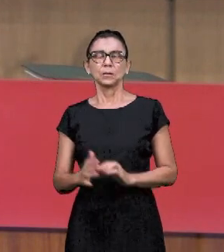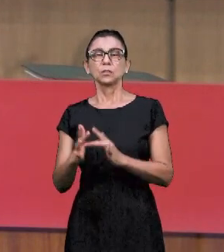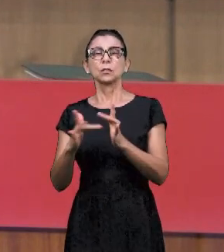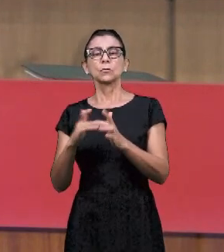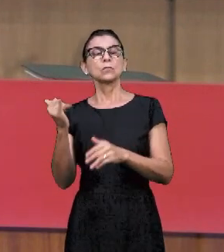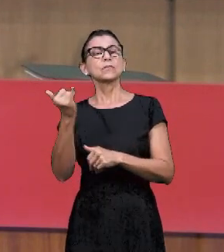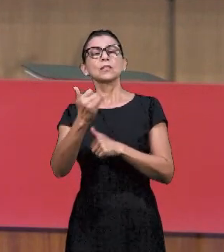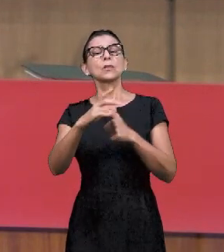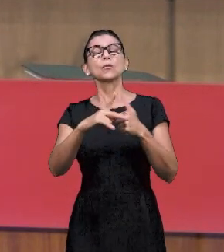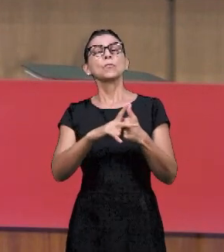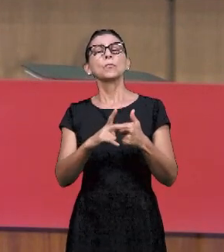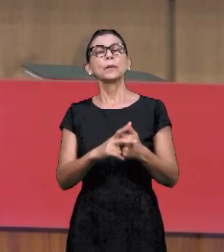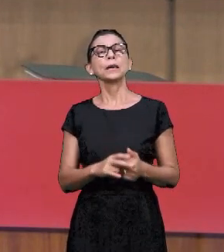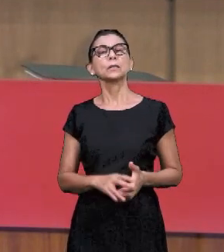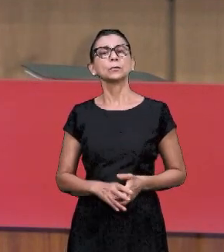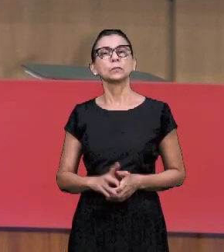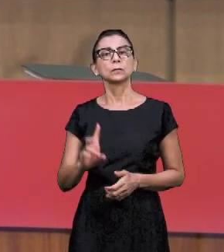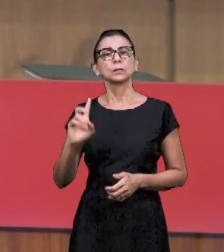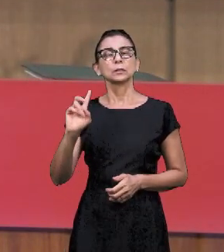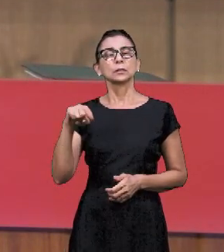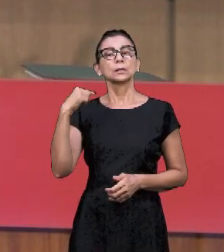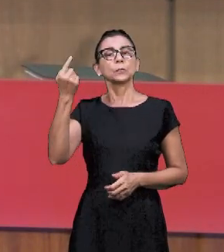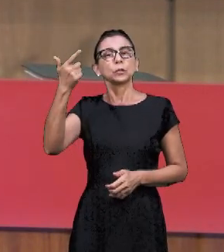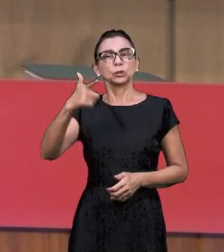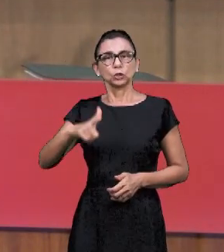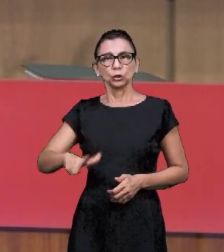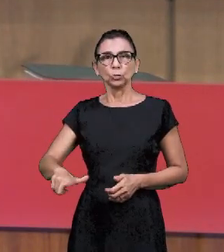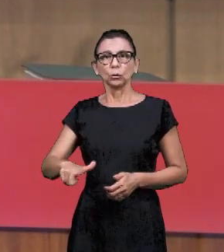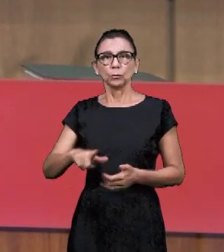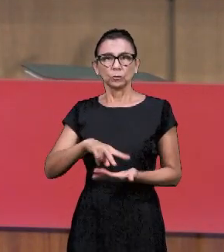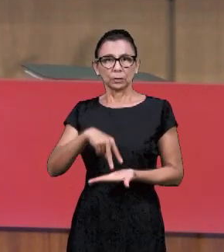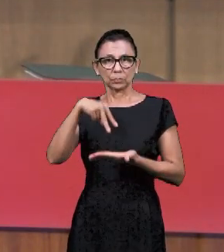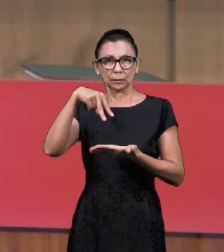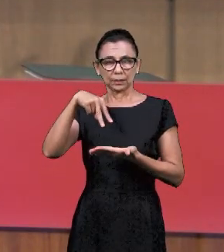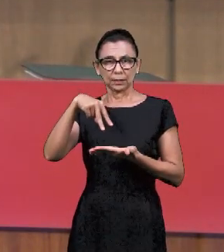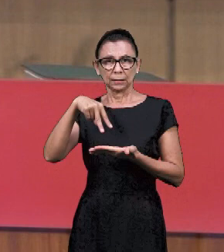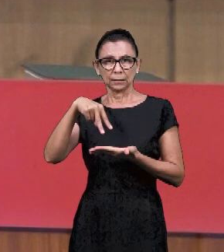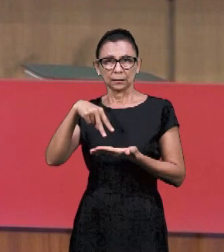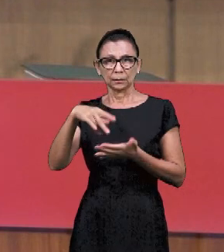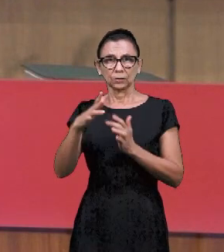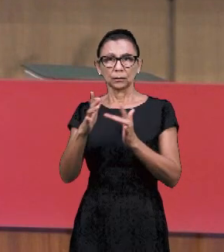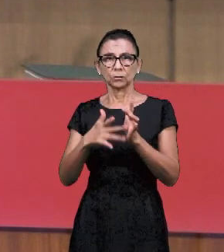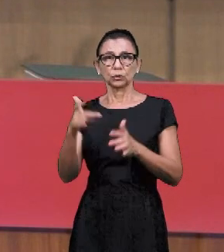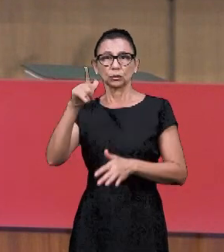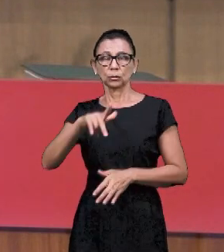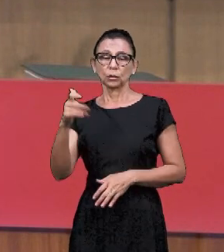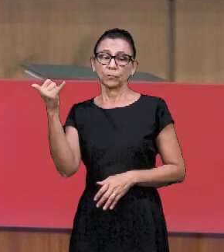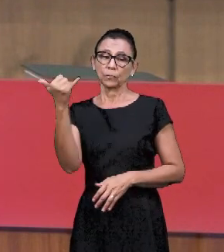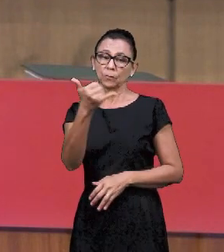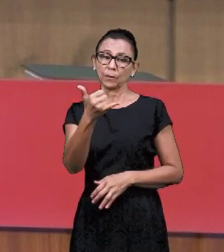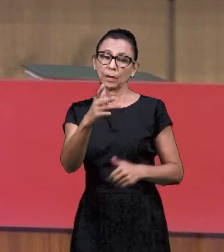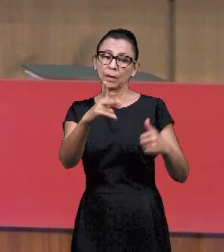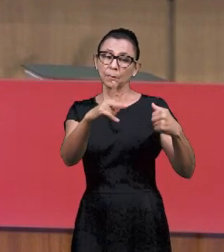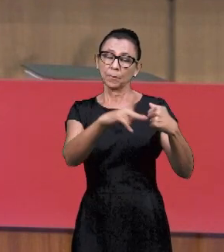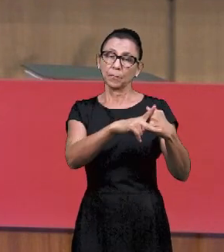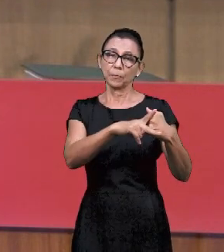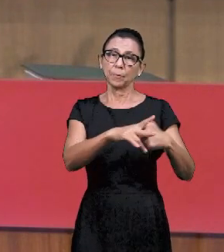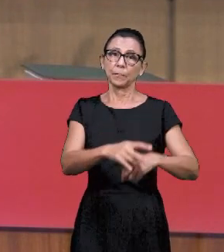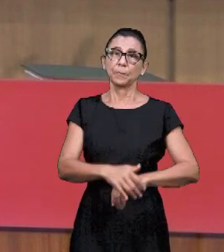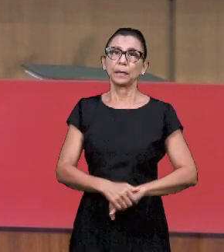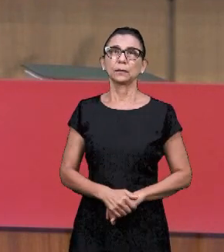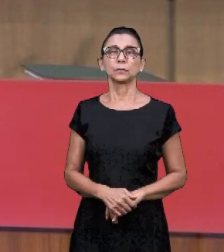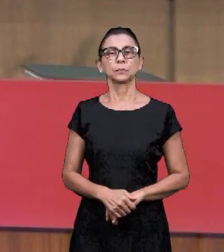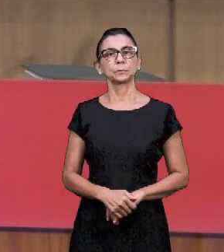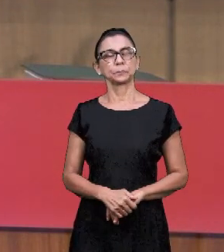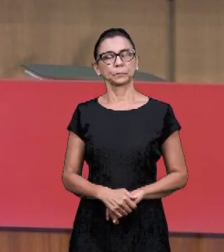будет развязано на небесах. Почему он сказал это Петру? И он повторил это Петру после воскресения.